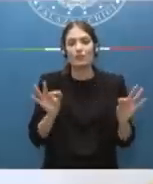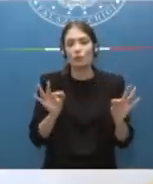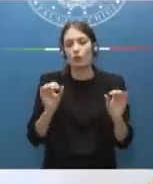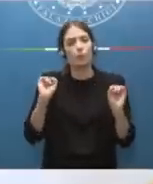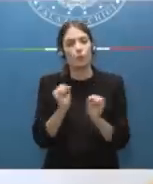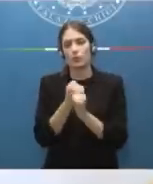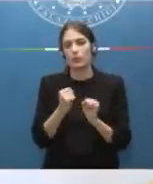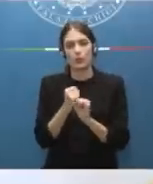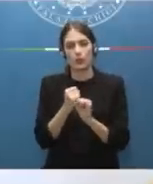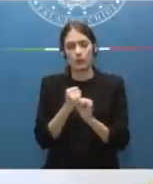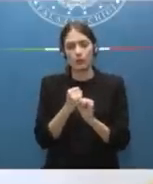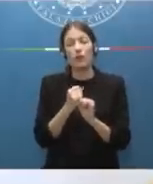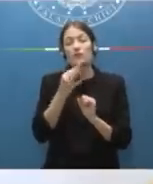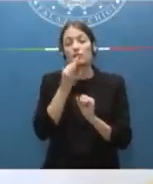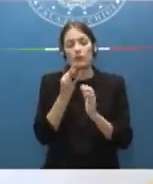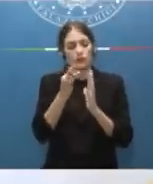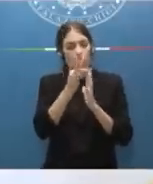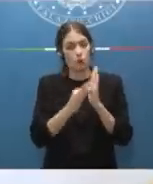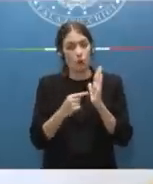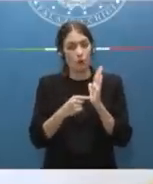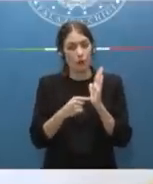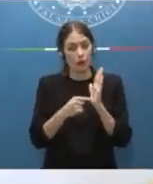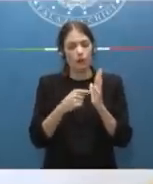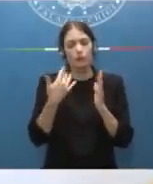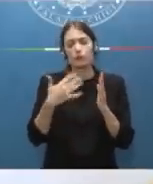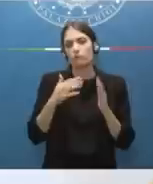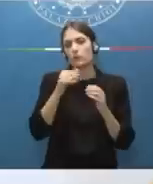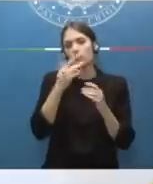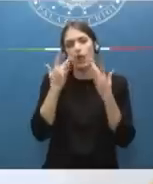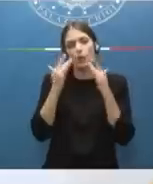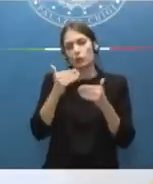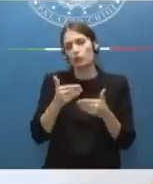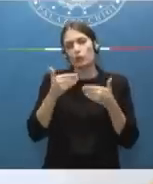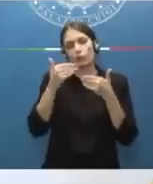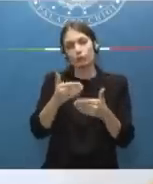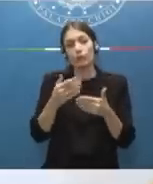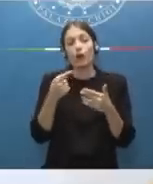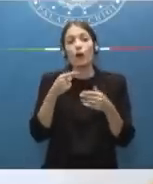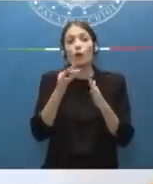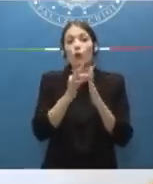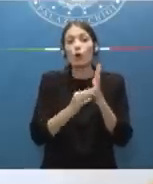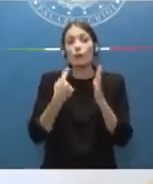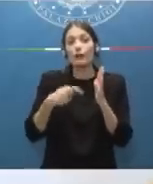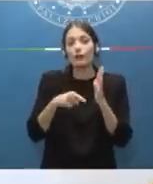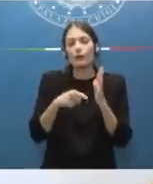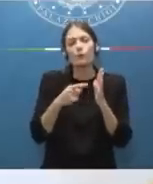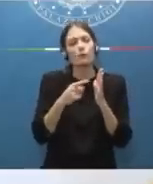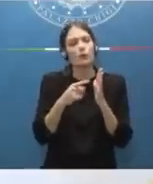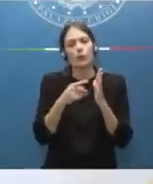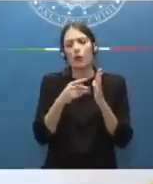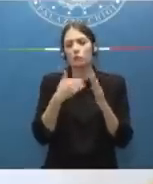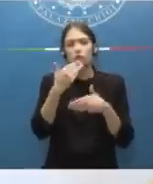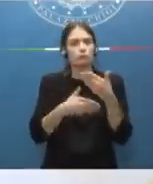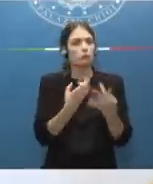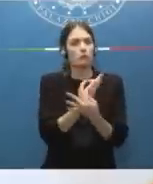normativa che è stata semplicemente rinviata è una normativa che va nella giusta direzione